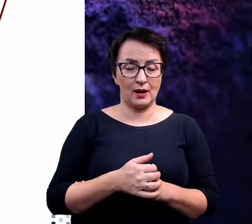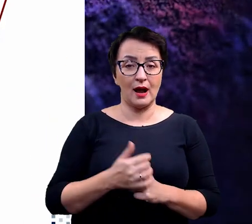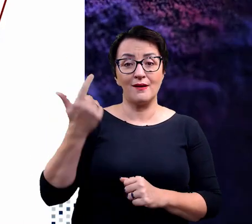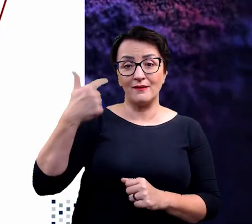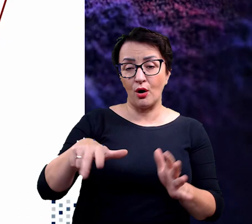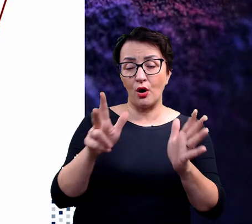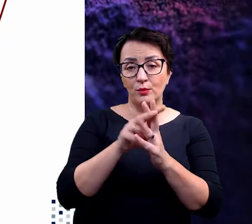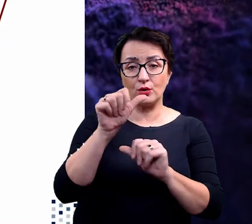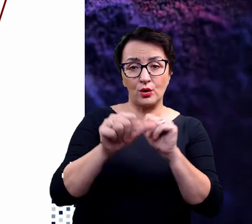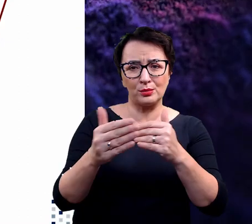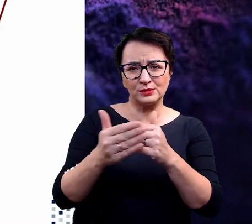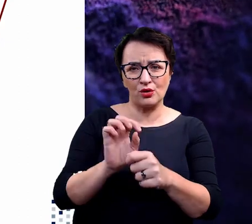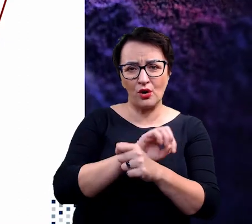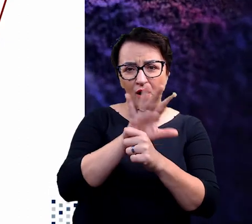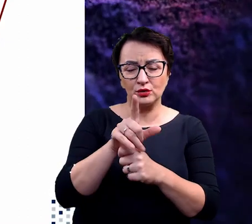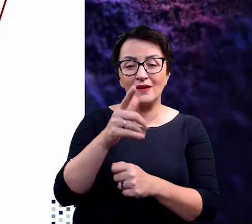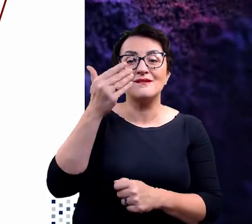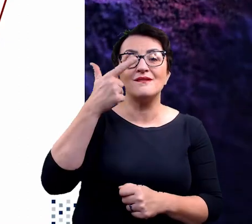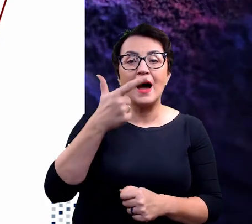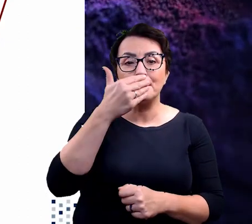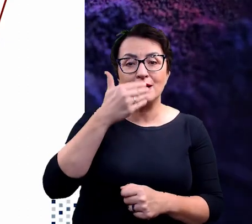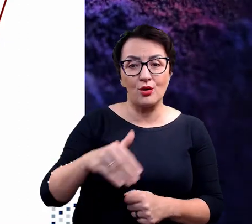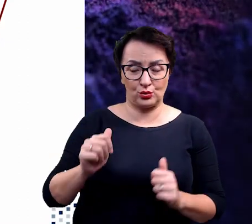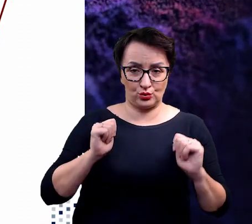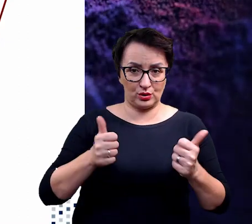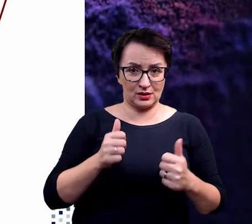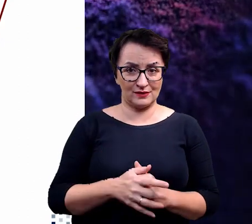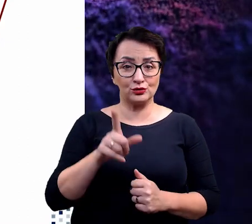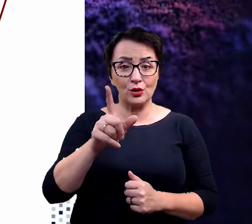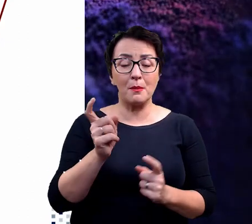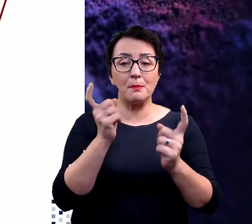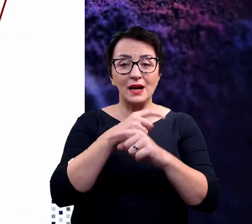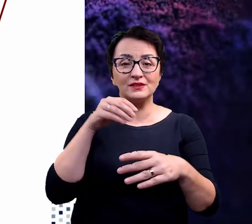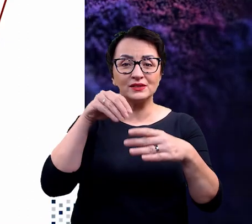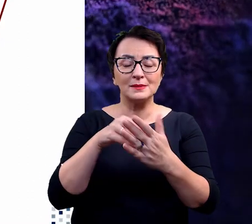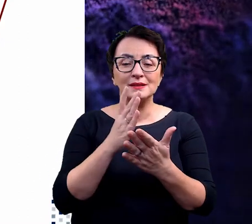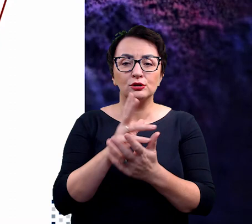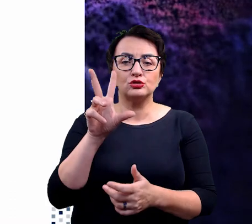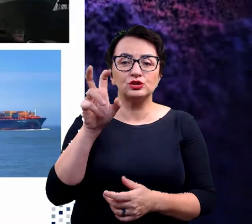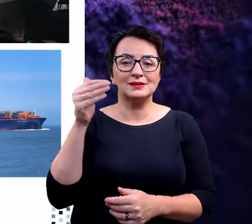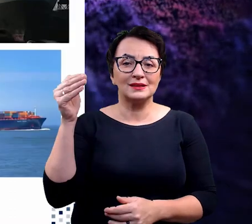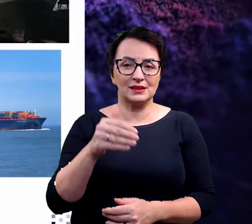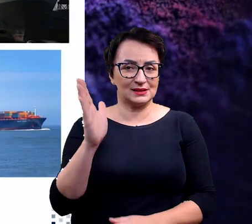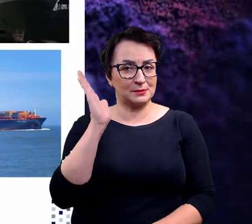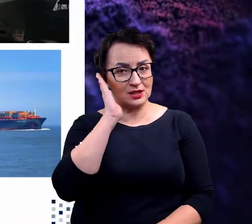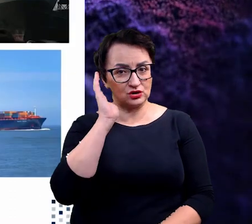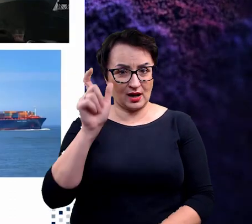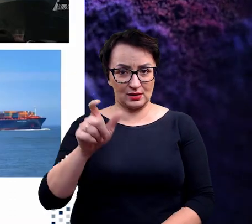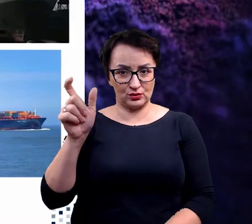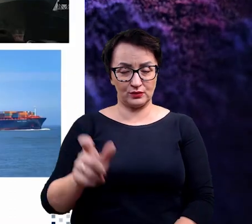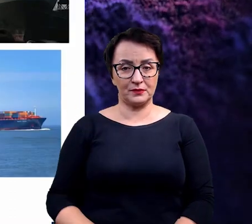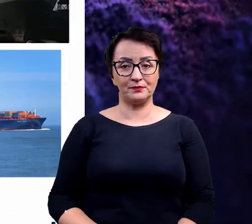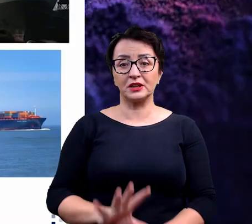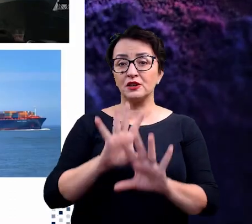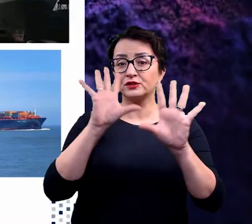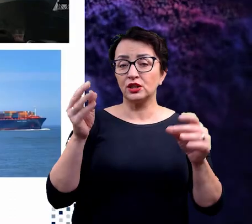tuż przed pandemią COVID było to ponad 2 miliony. I to w kraju zamieszkałem przez 300 tysięcy mieszkańców. Wszystko to, co